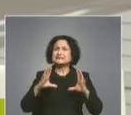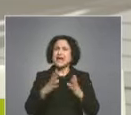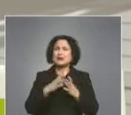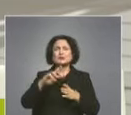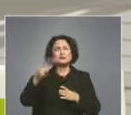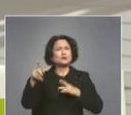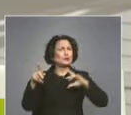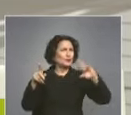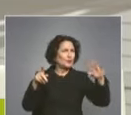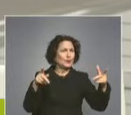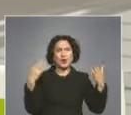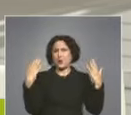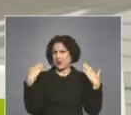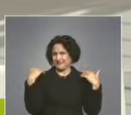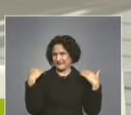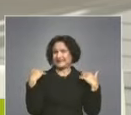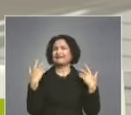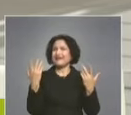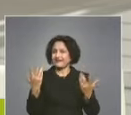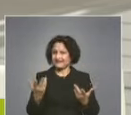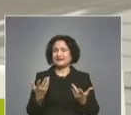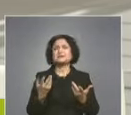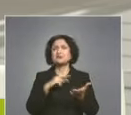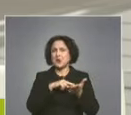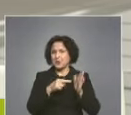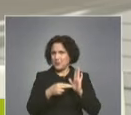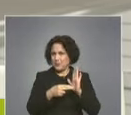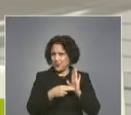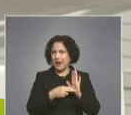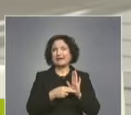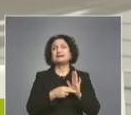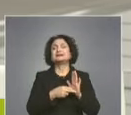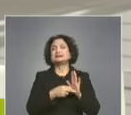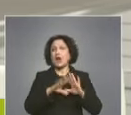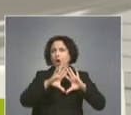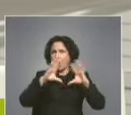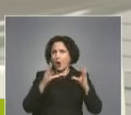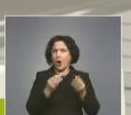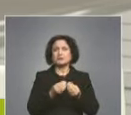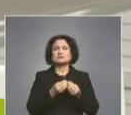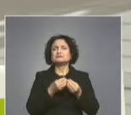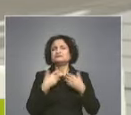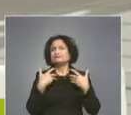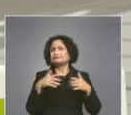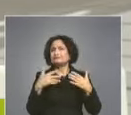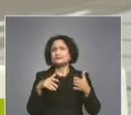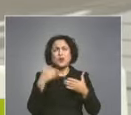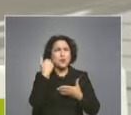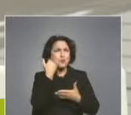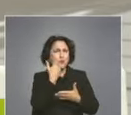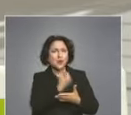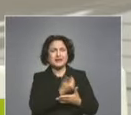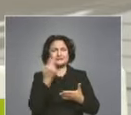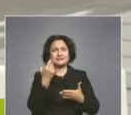в България. Проект Омния, ние сме го представили тук. Омния, точно така. Той беше изключно полезен именно с това да